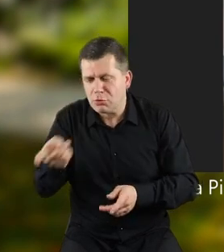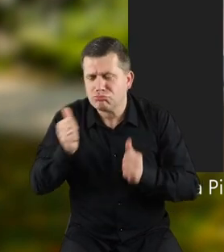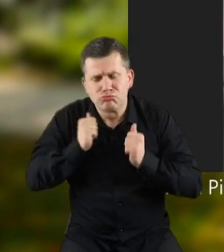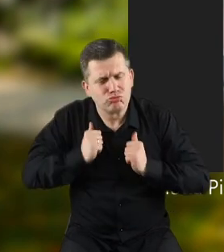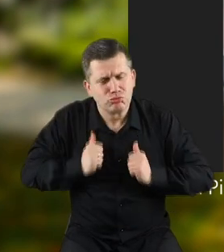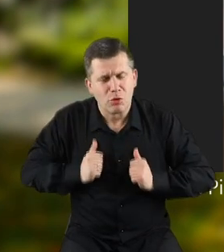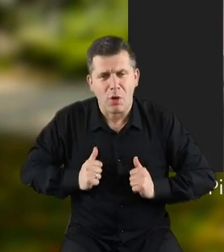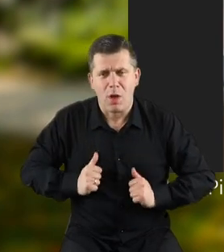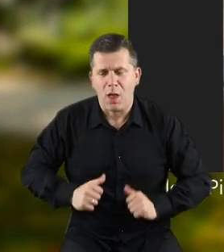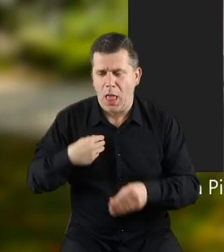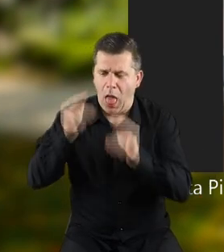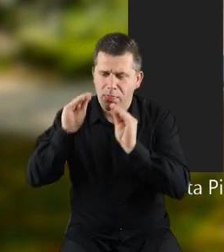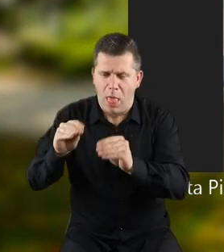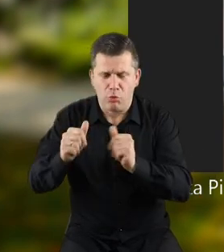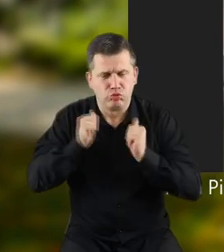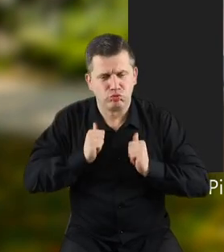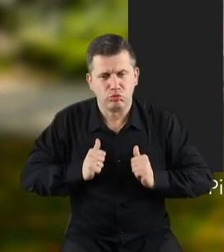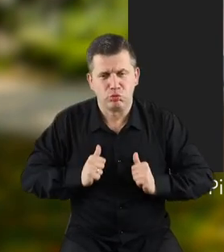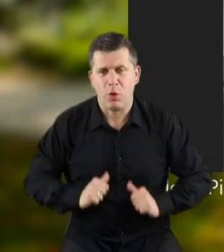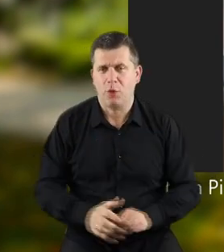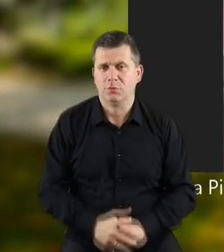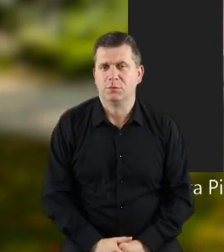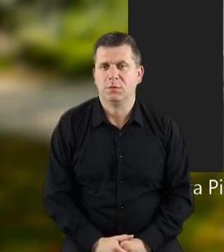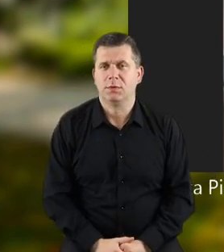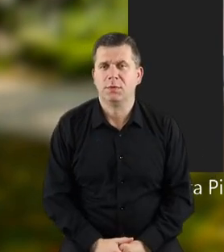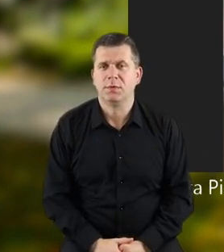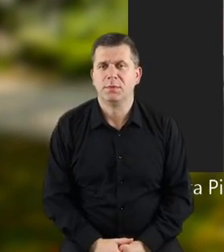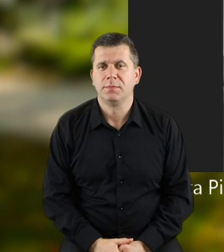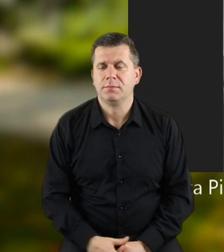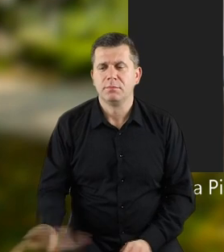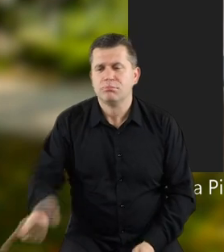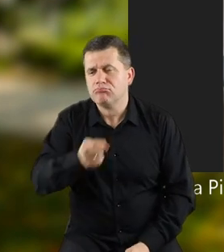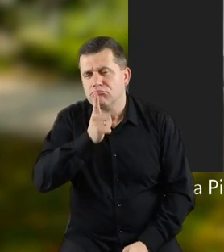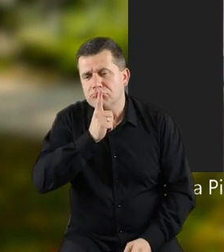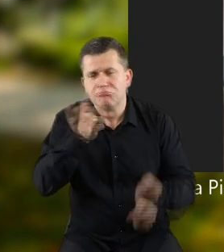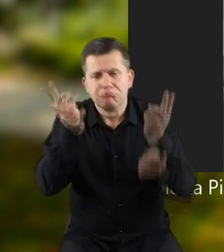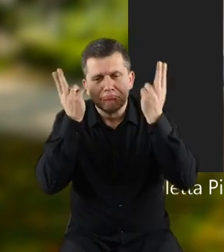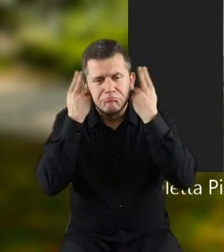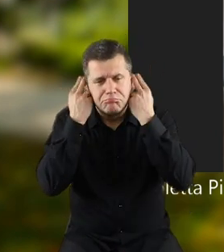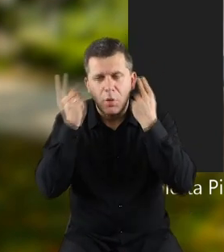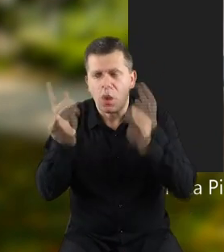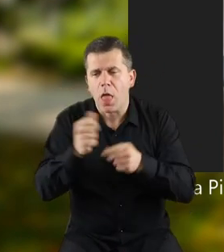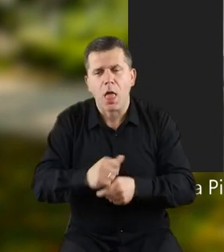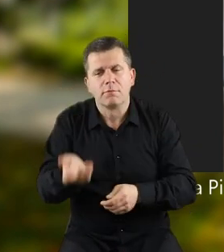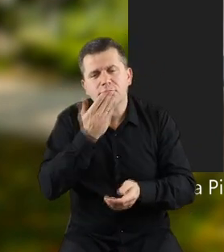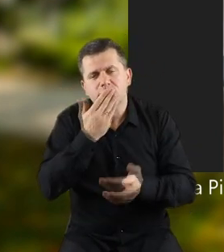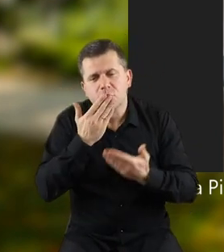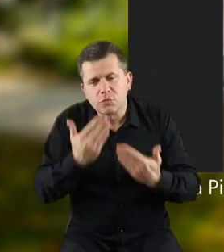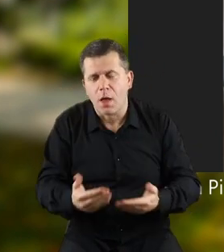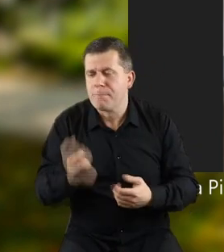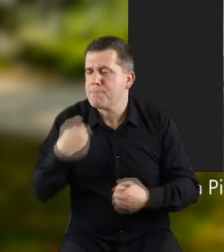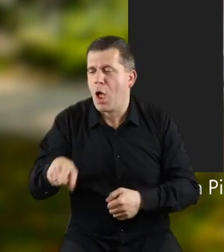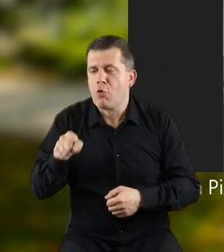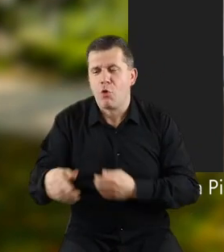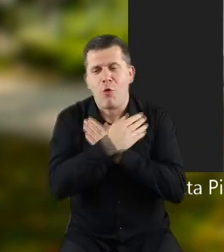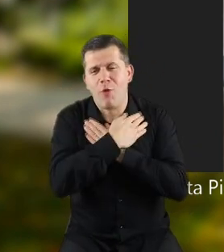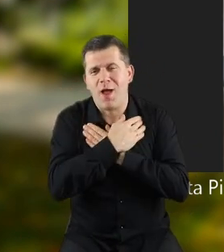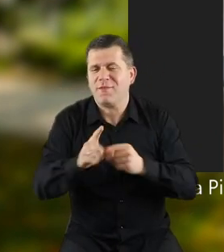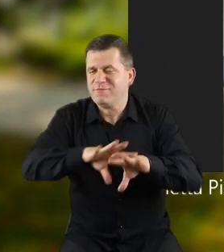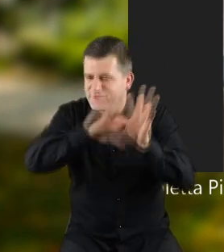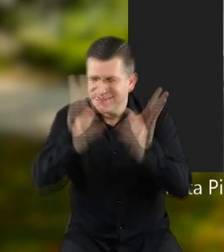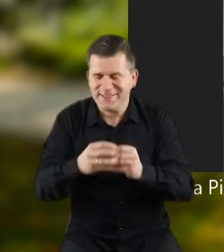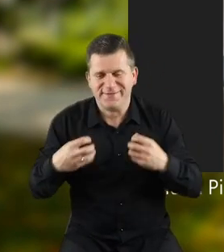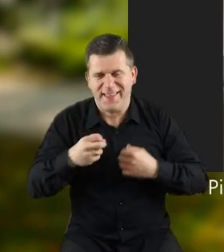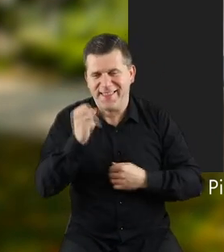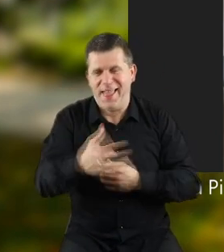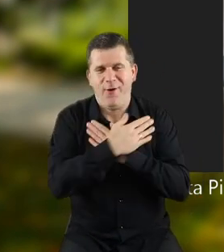ona jest taka grzeczna, nauczona, słuchajcie, takiej pokory, grzeczności, jest wdzięcznym pieskiem, bardzo ją kocham, ale